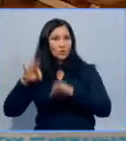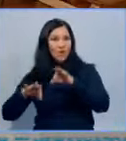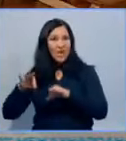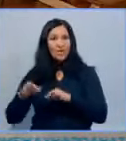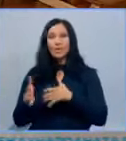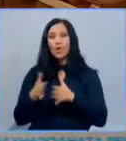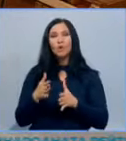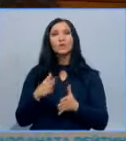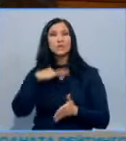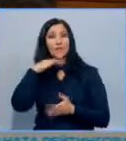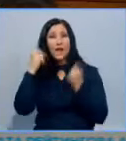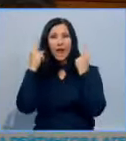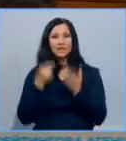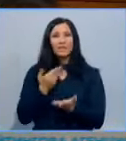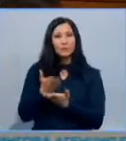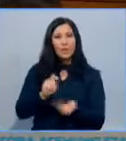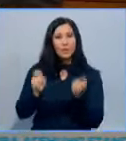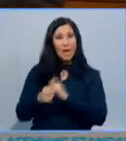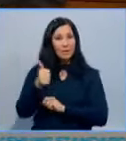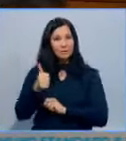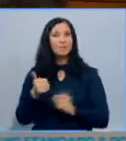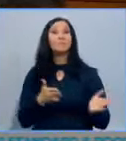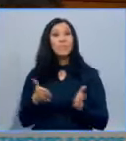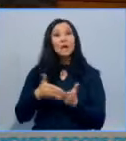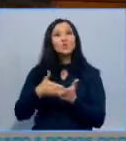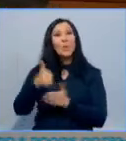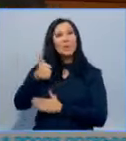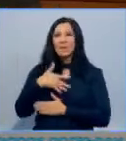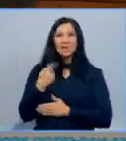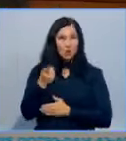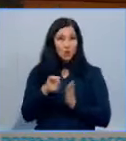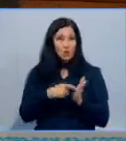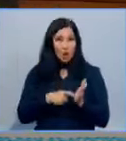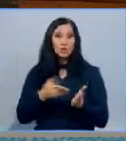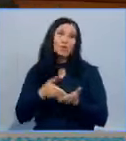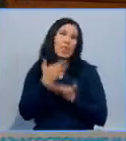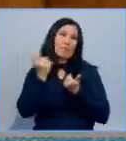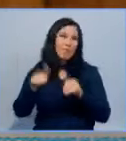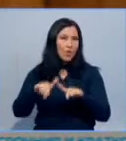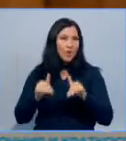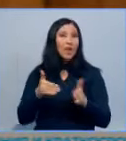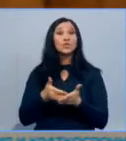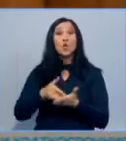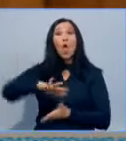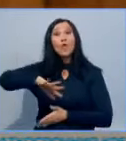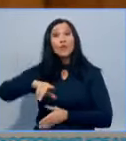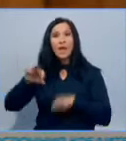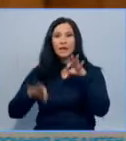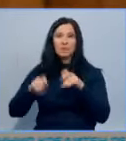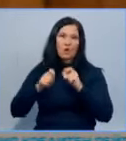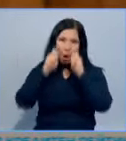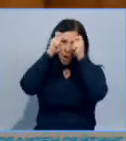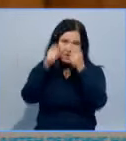вносителите на промените БСП. Защо БСП иска този закон? И защо няма да го отегли? Защото откраднахте изборите,